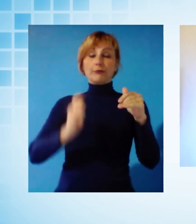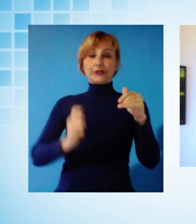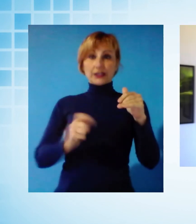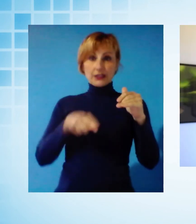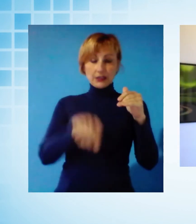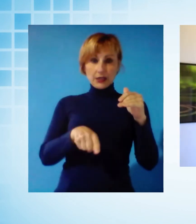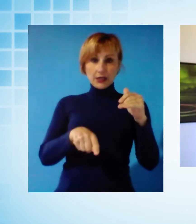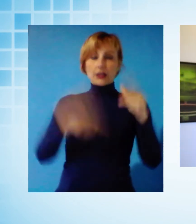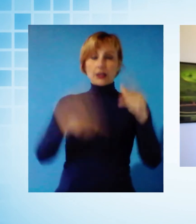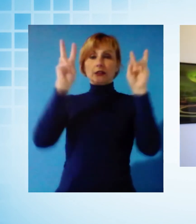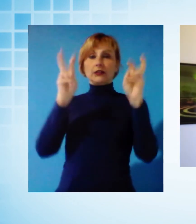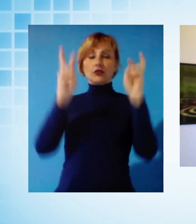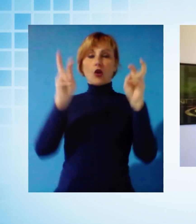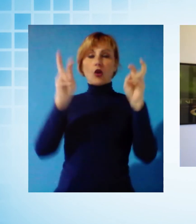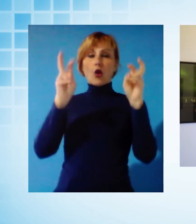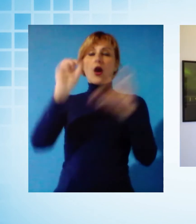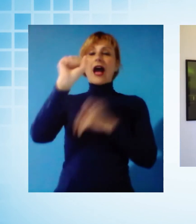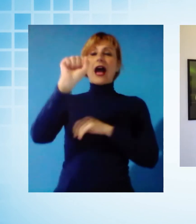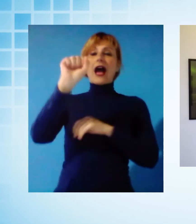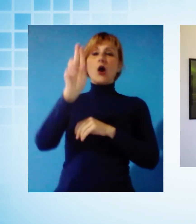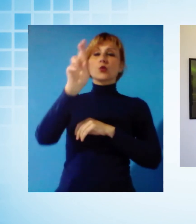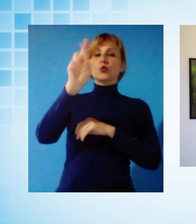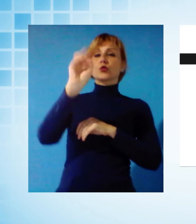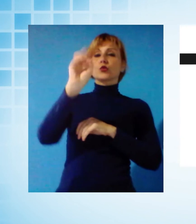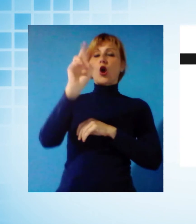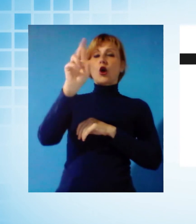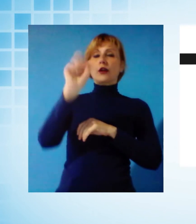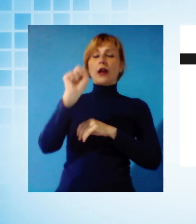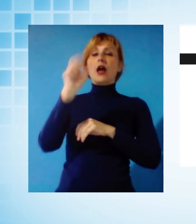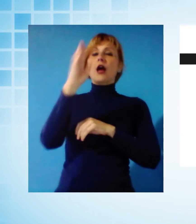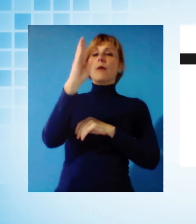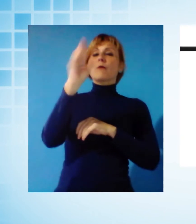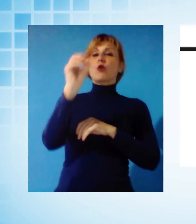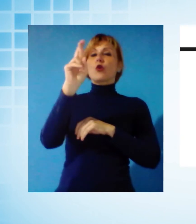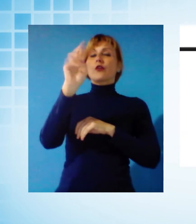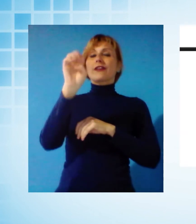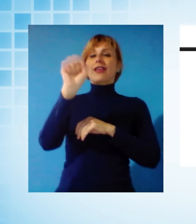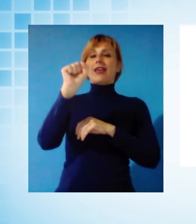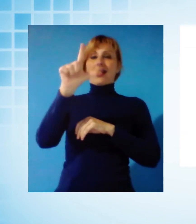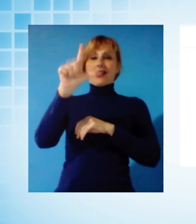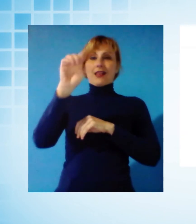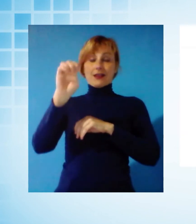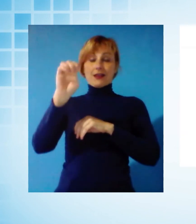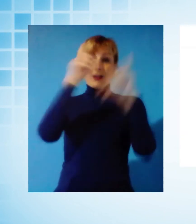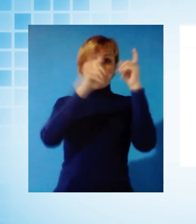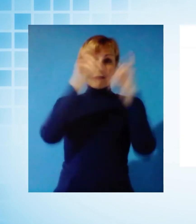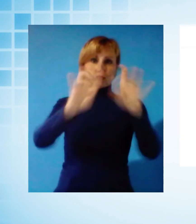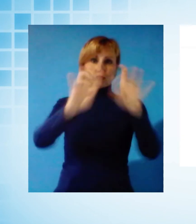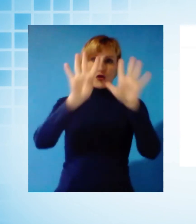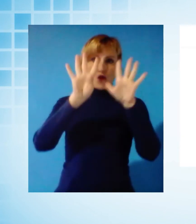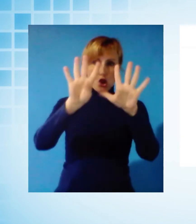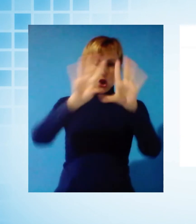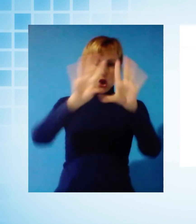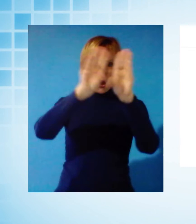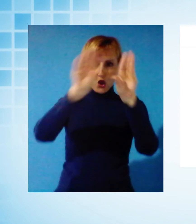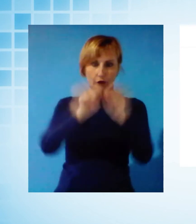Borealis e realizzata dal Fotolux Festival di Lucca. Nove foto tratte dal lavoro che il fotografo ha realizzato all'Isle